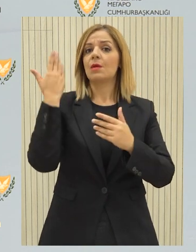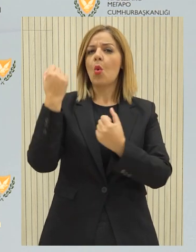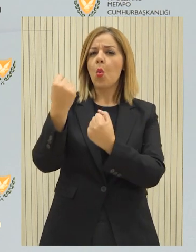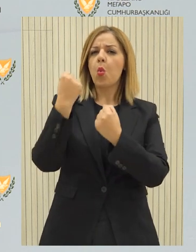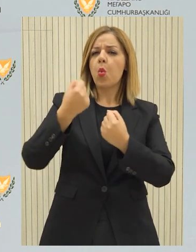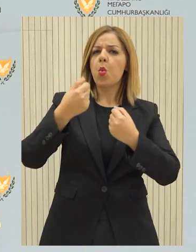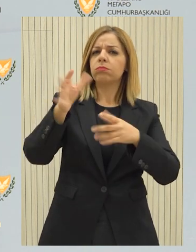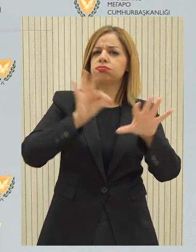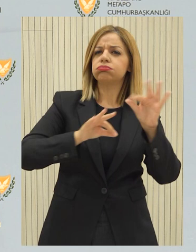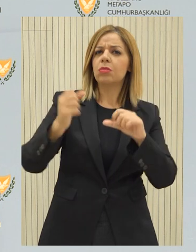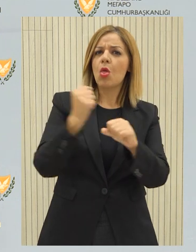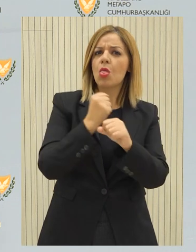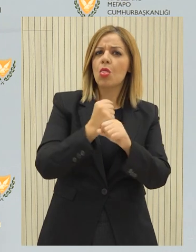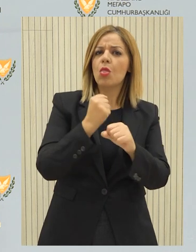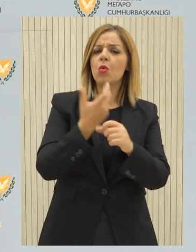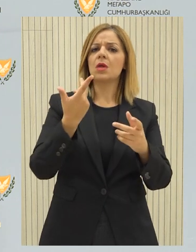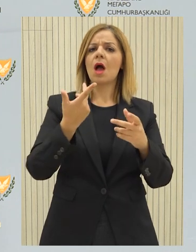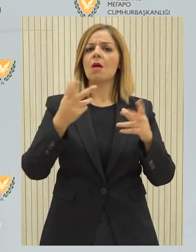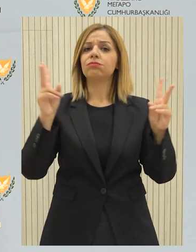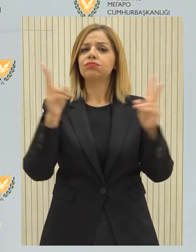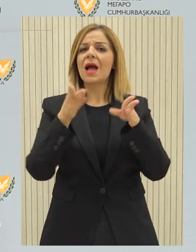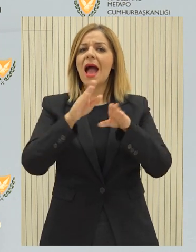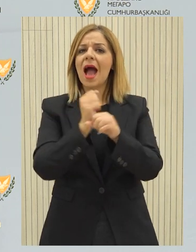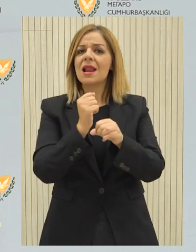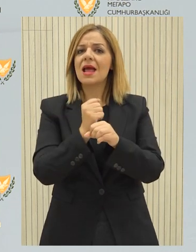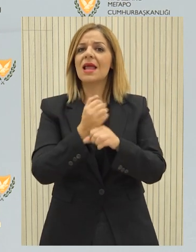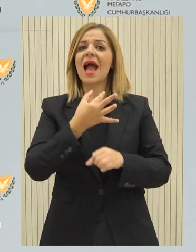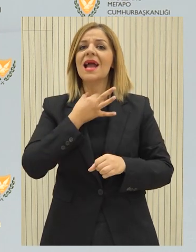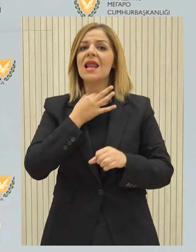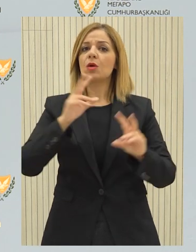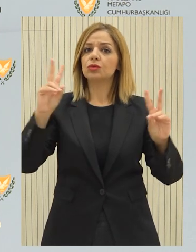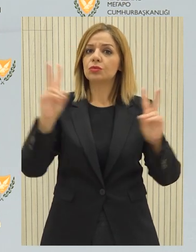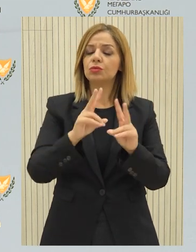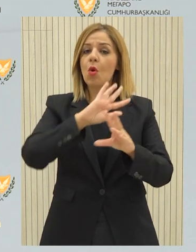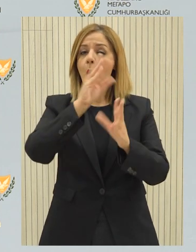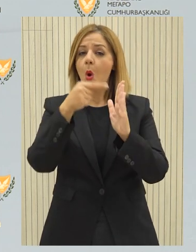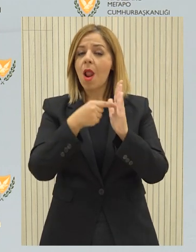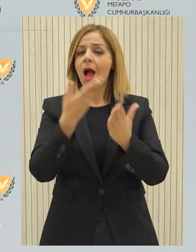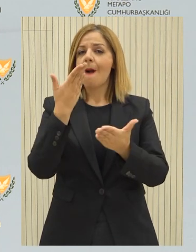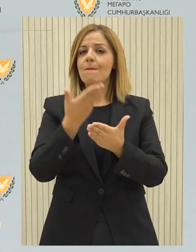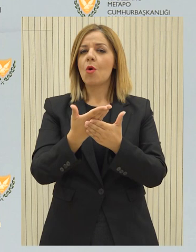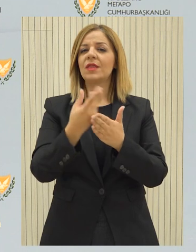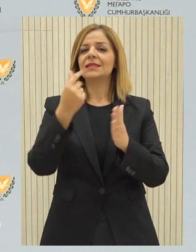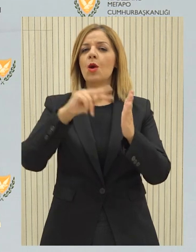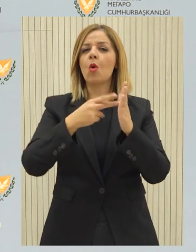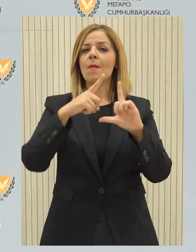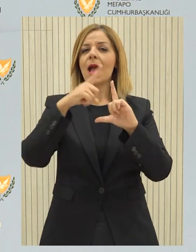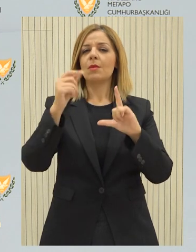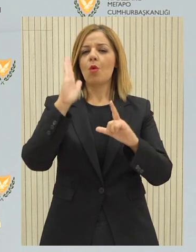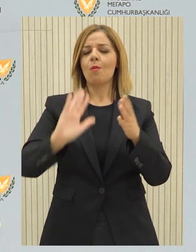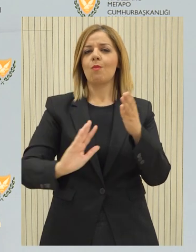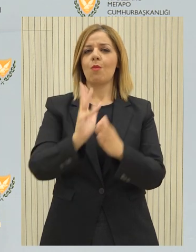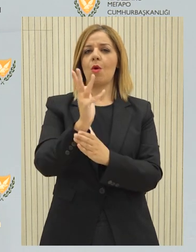αγοράς-εργασίας και για σημαντική μείωση του χρέους προς το ΑΕΠ επιβεβαιώνουν την οικονομική πολιτική της χώρας μας. Ως